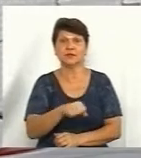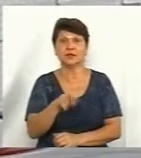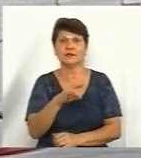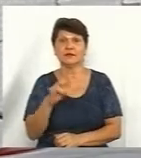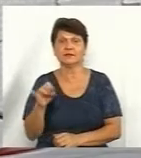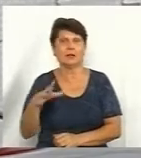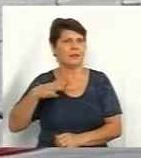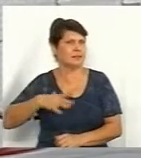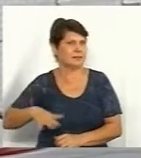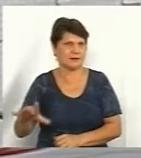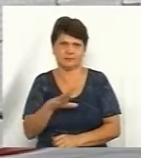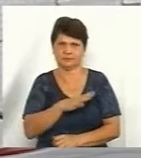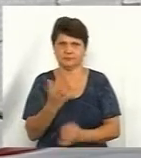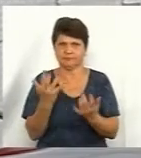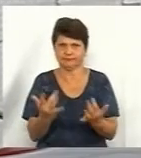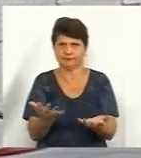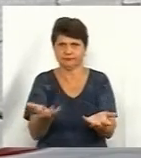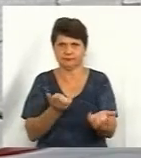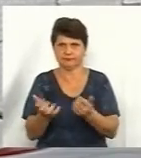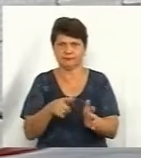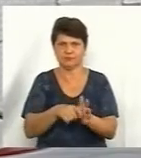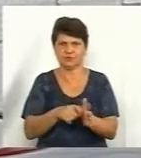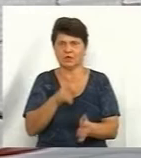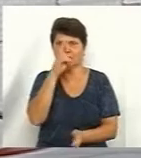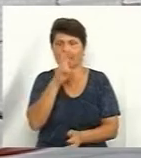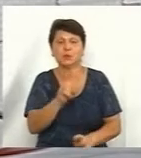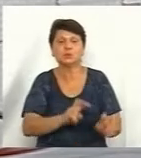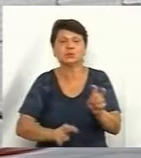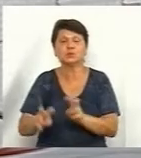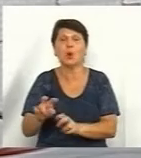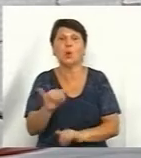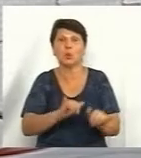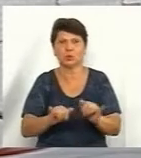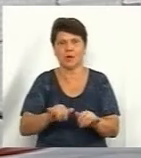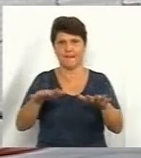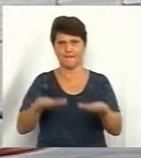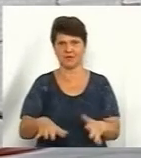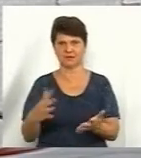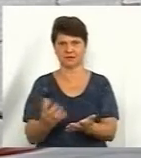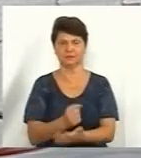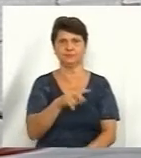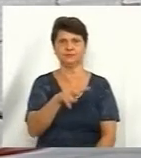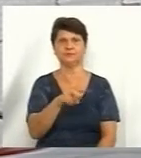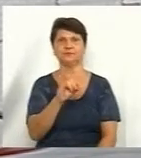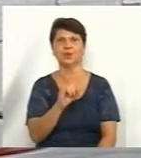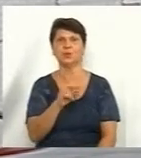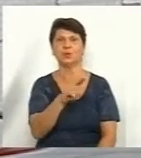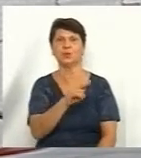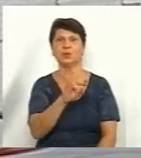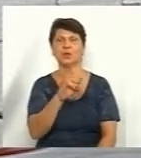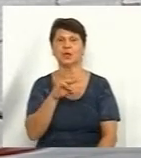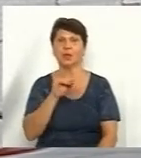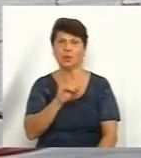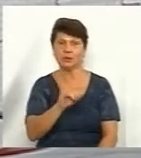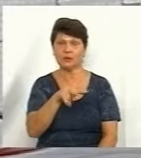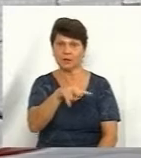кілька років. Тобто, їм потрібно друге місце десь знайти, і це місце вони знайшли в Людовці серед лісу. Через те ми